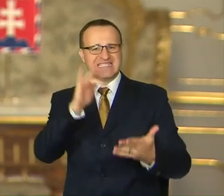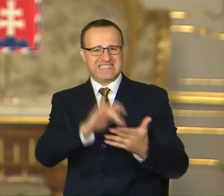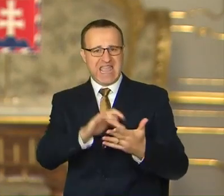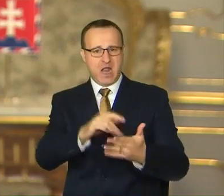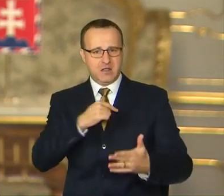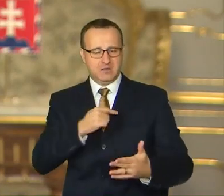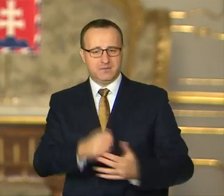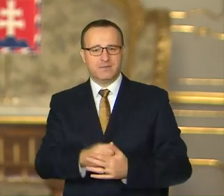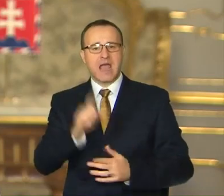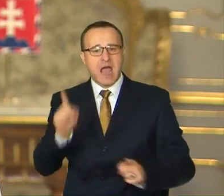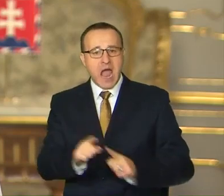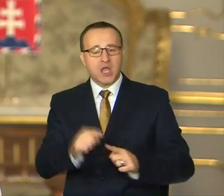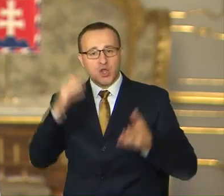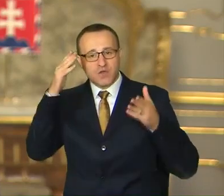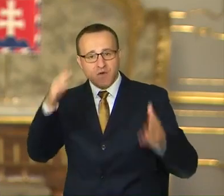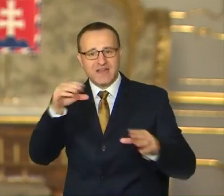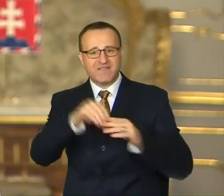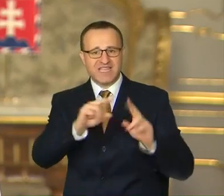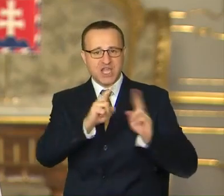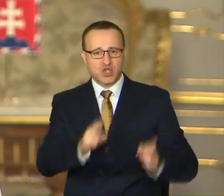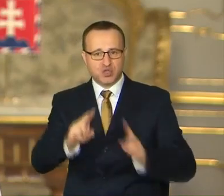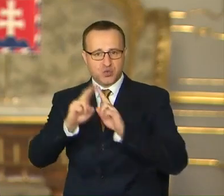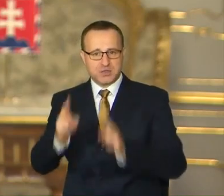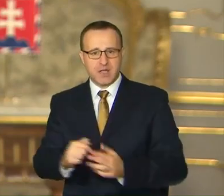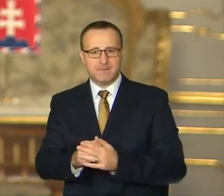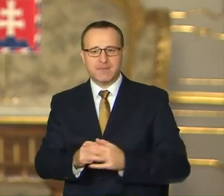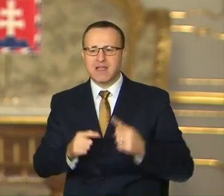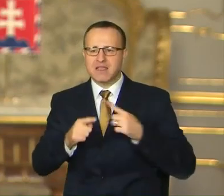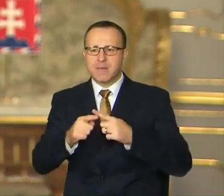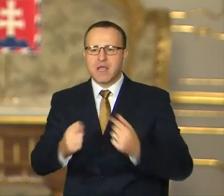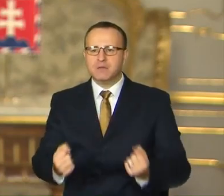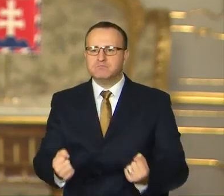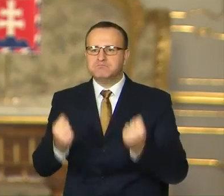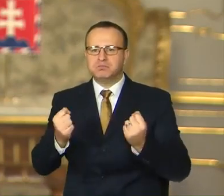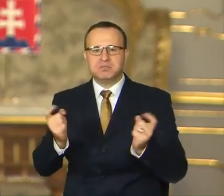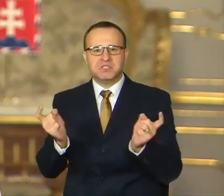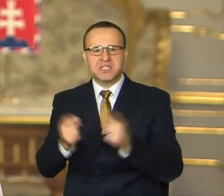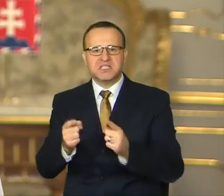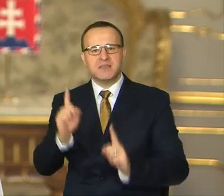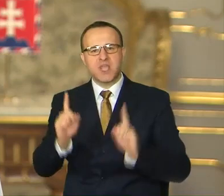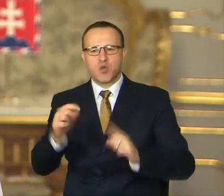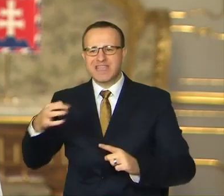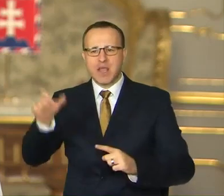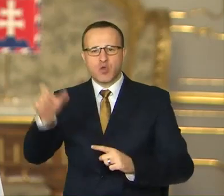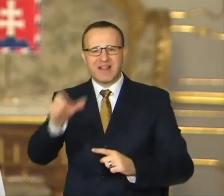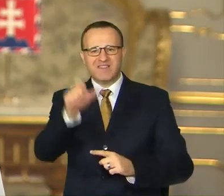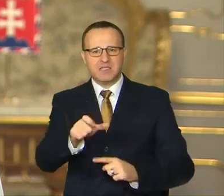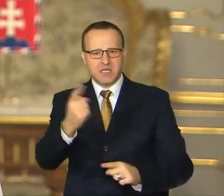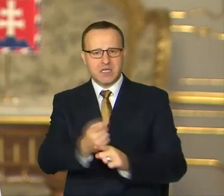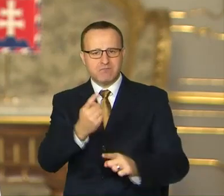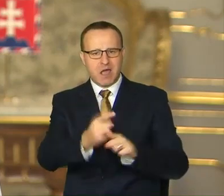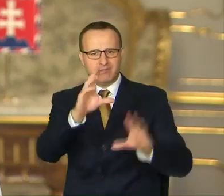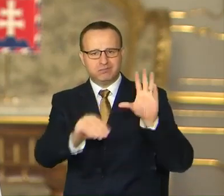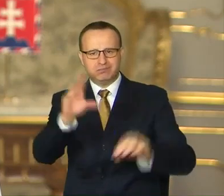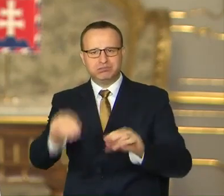stanovíme, ale aj dôvera v inštitúcie. Napriek ťaživým zisteniam o zlyhaniach jednotlivcov, nestraďme